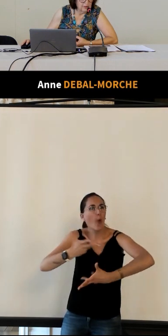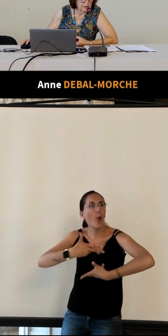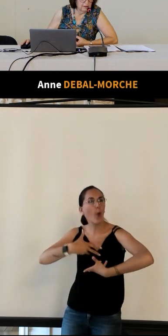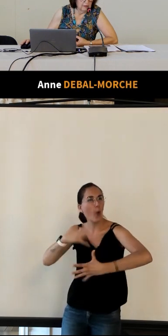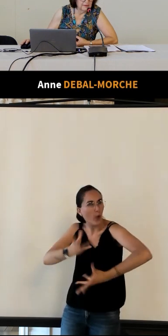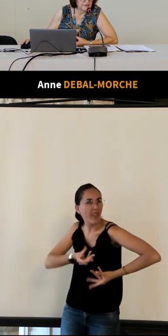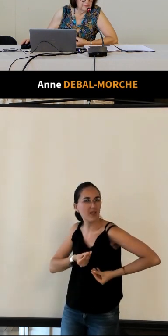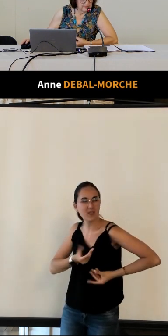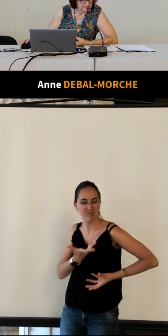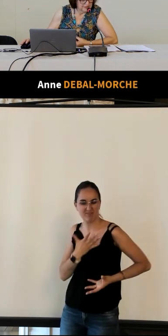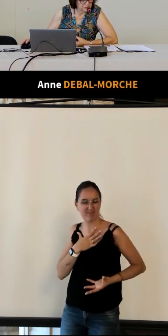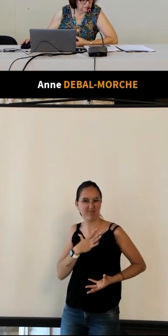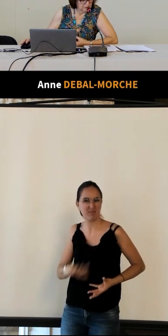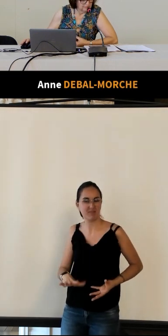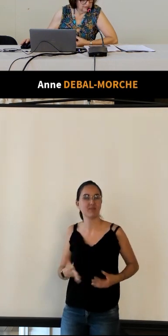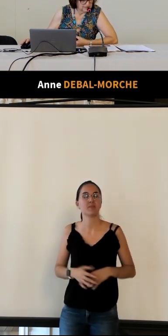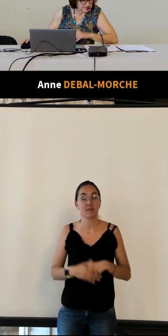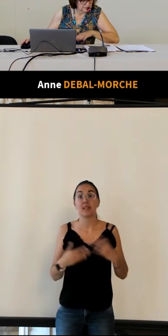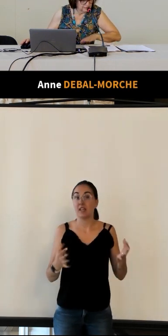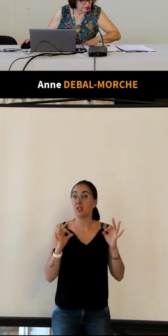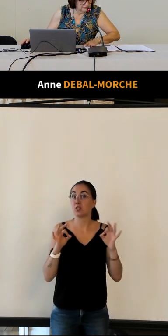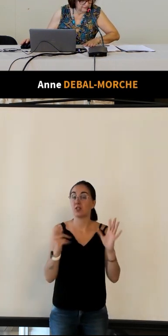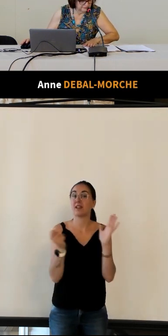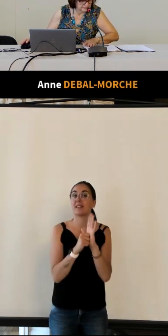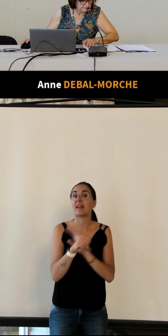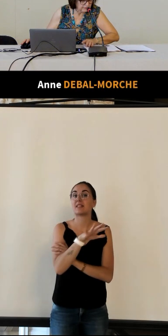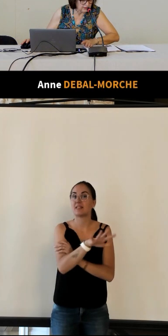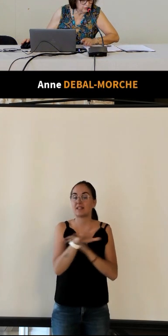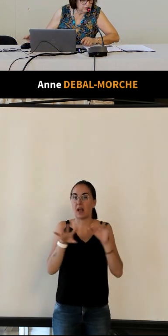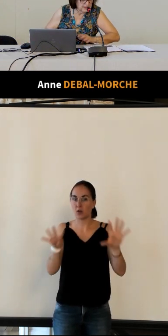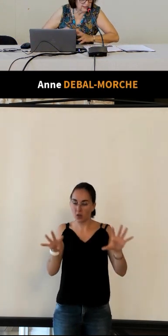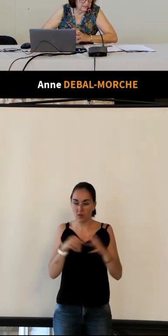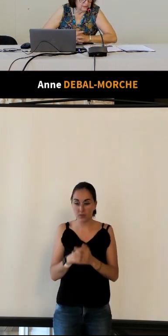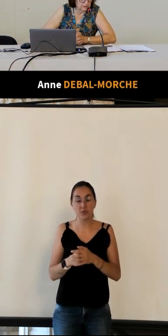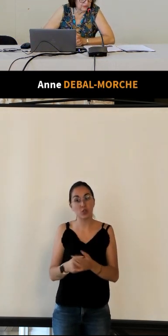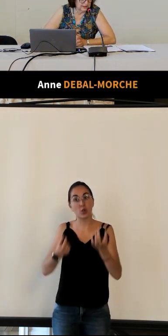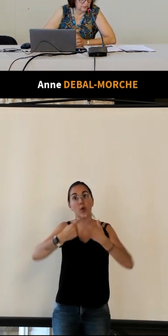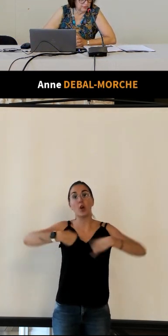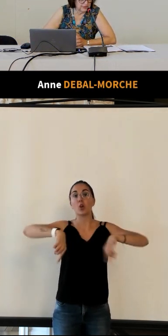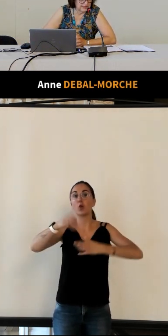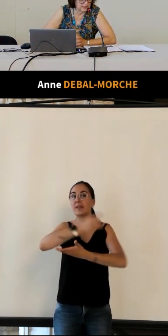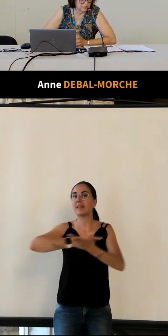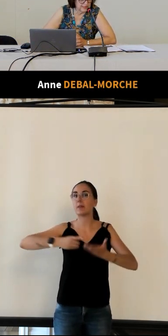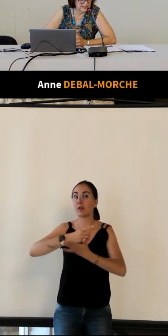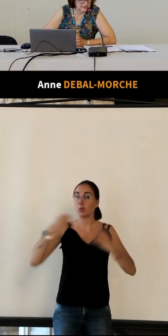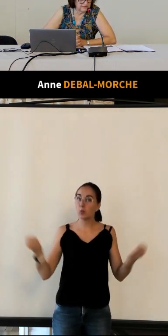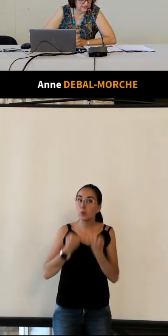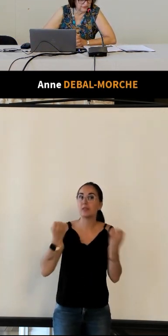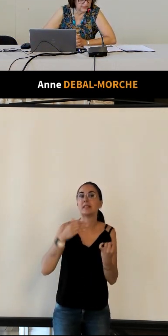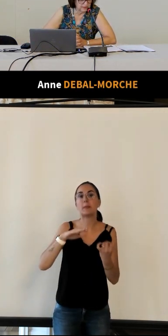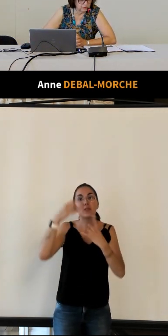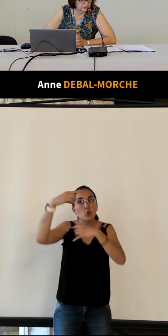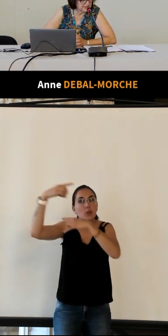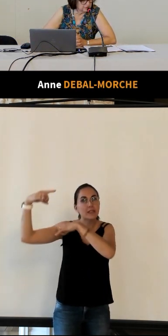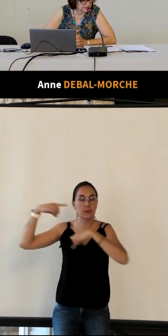donc en effet parce qu'en 1959 le comité départemental de publicité touristique va